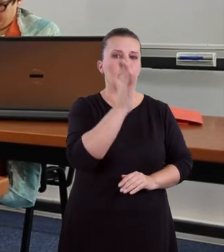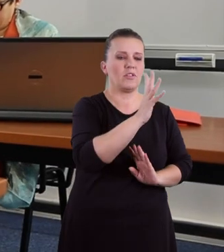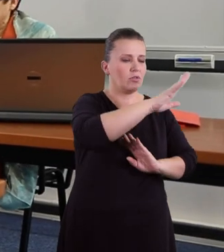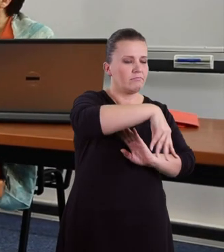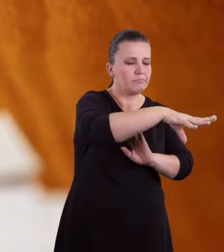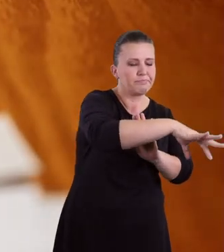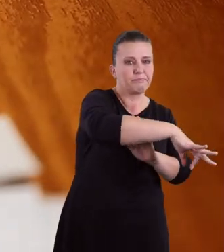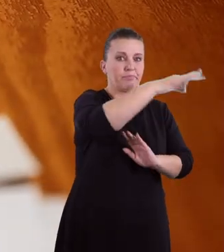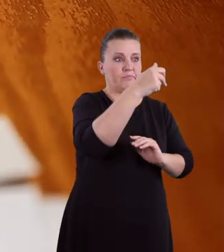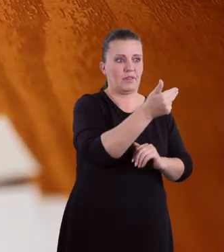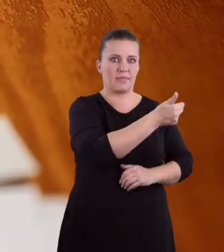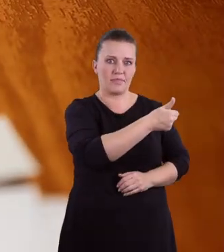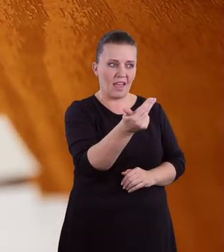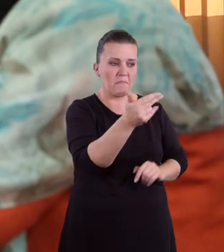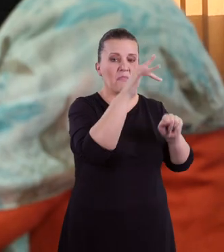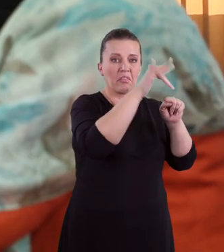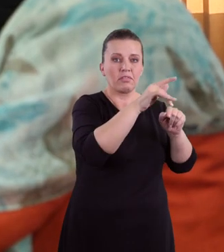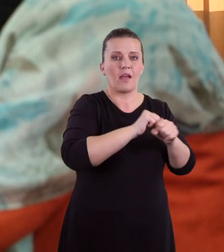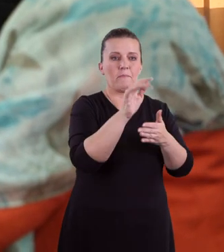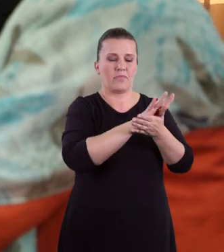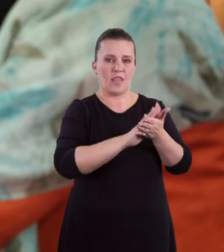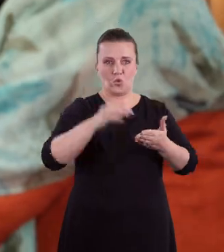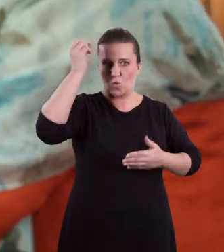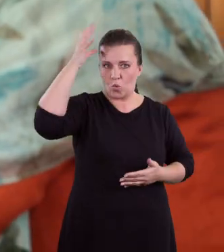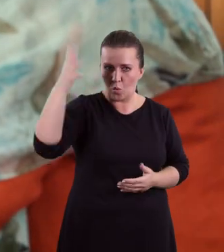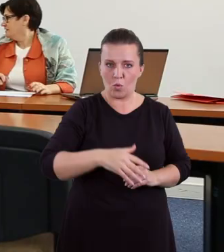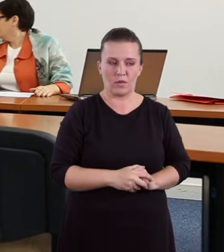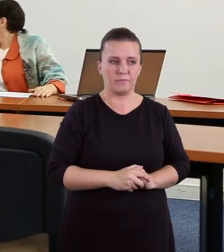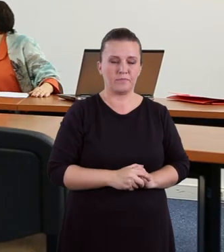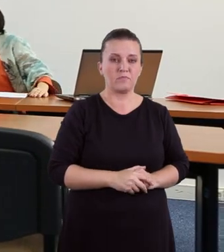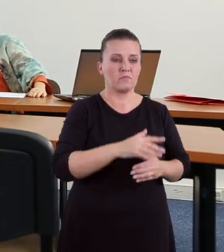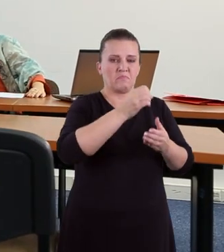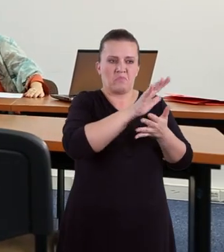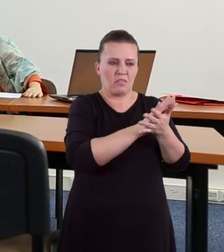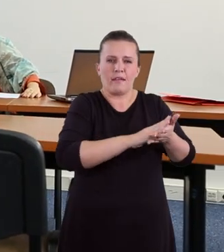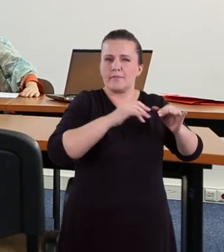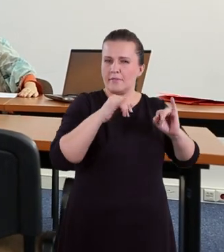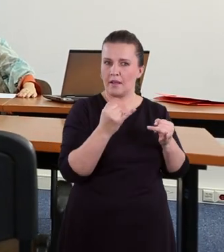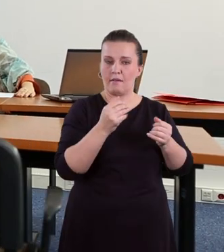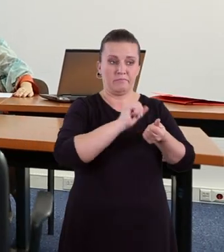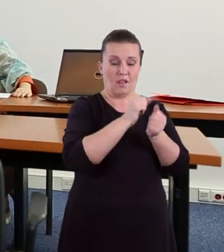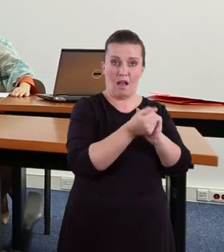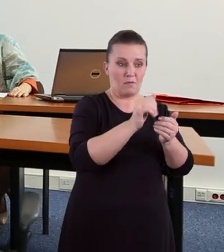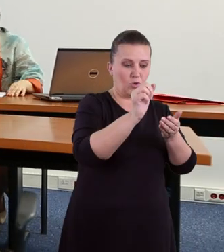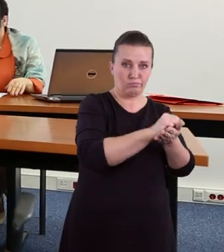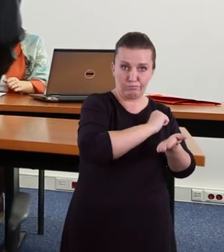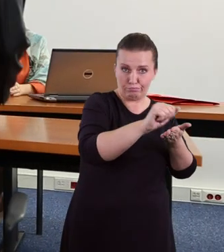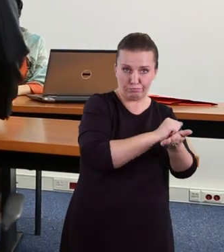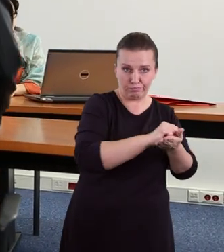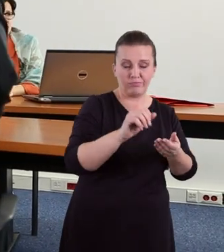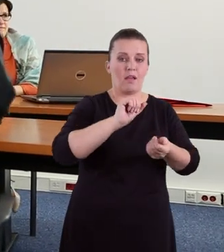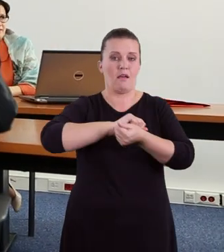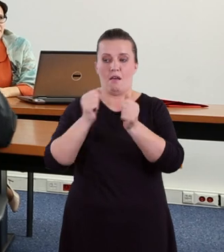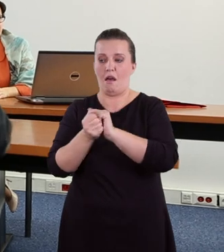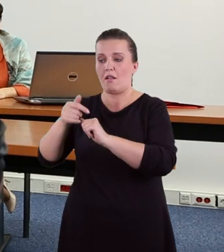zadanie egzaminacyjne zawierające tekst kultury, a egzamin może być przeprowadzony albo z wykorzystaniem zadań w formie